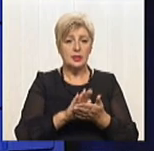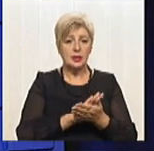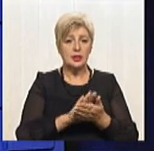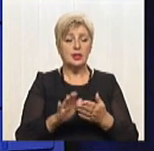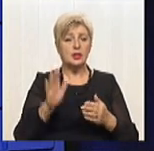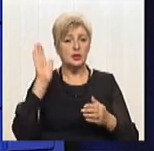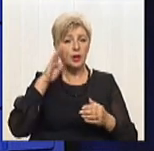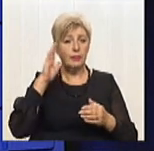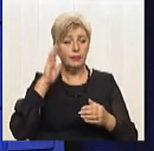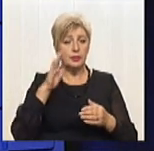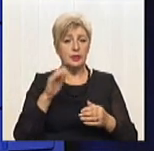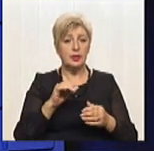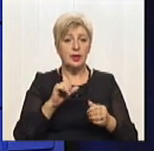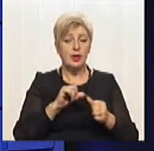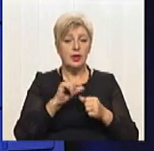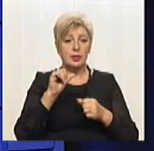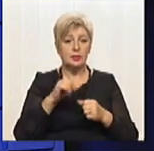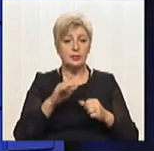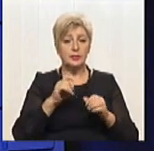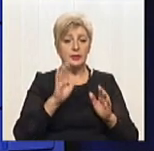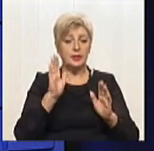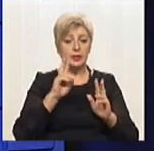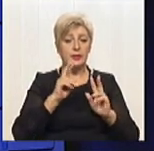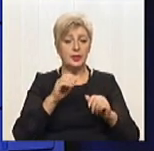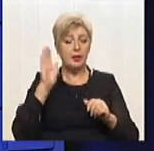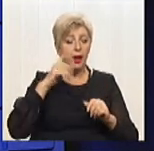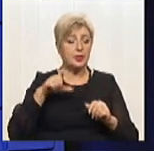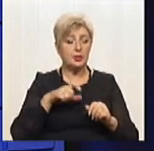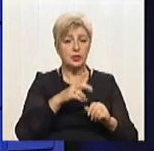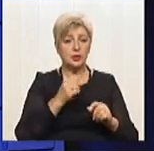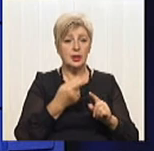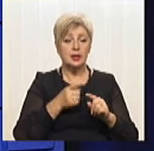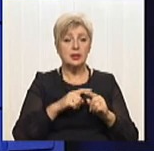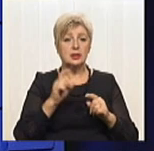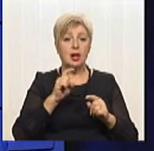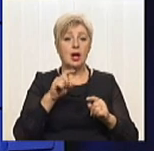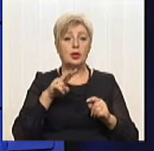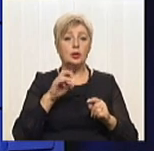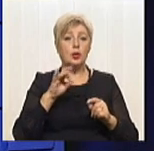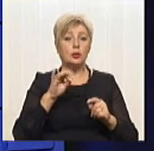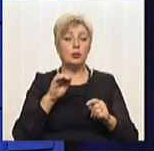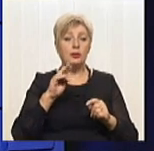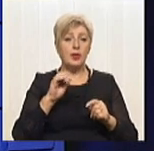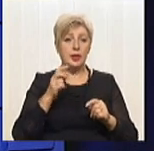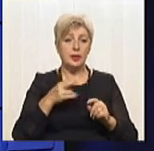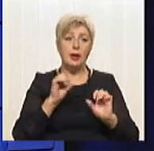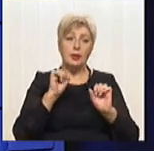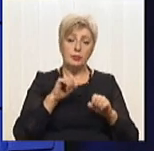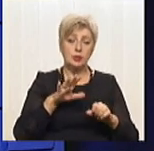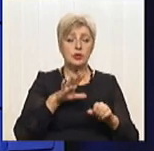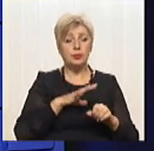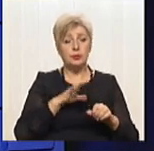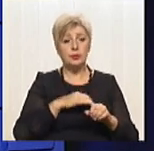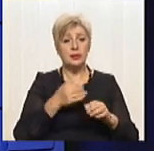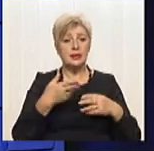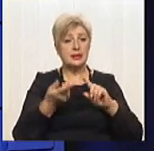особливо, коли ми говоримо про поверхневі джерела, такі, як Дніпро, річки, це хлорування. Може бути зміни технології, наприклад,